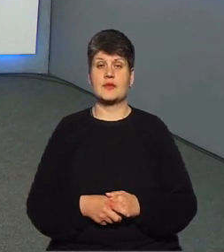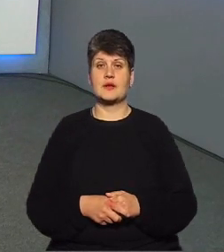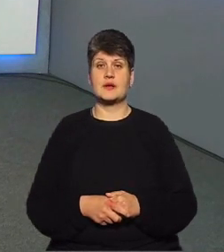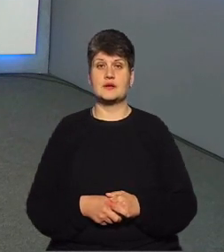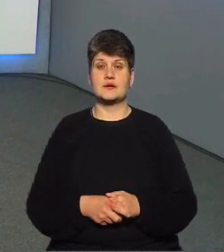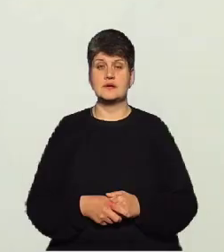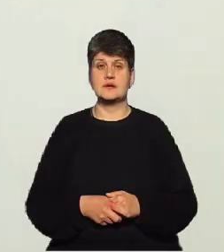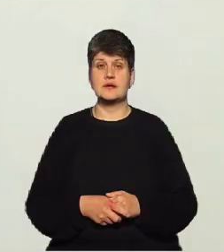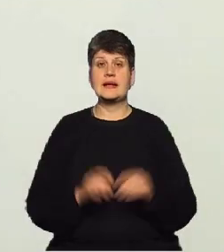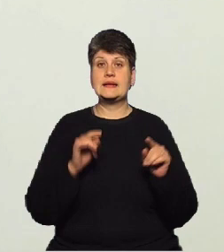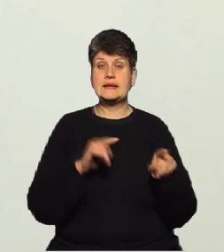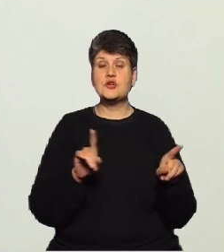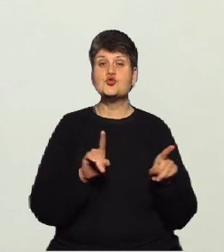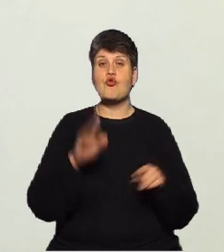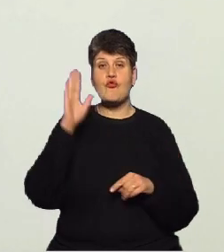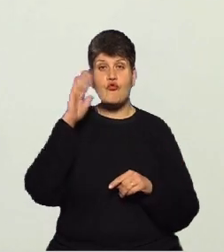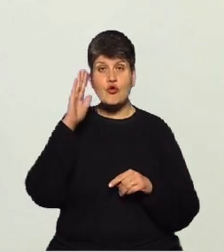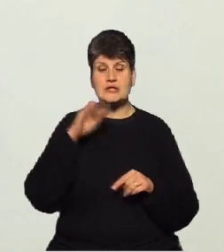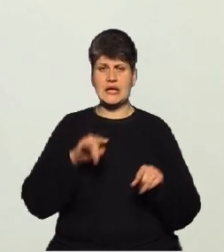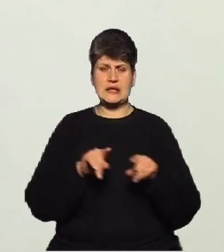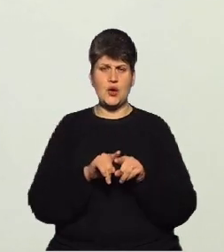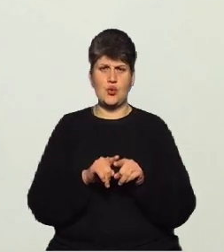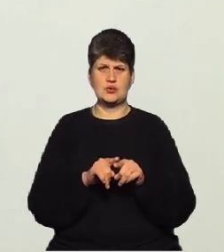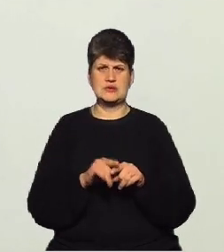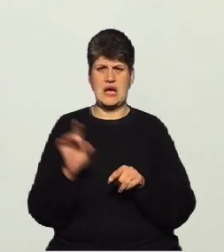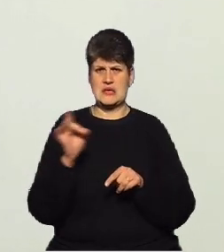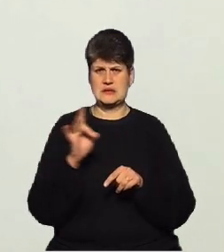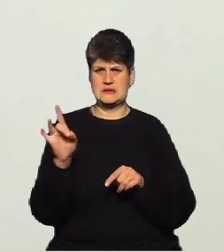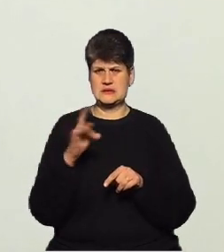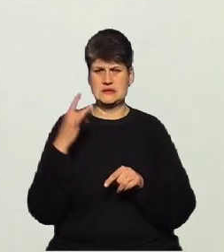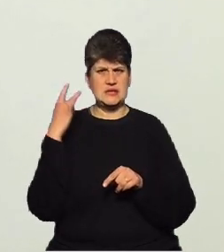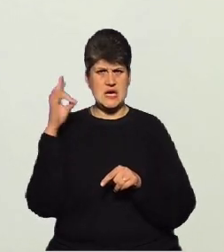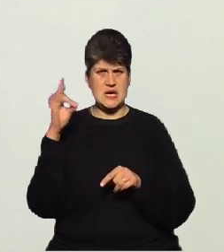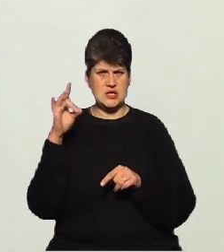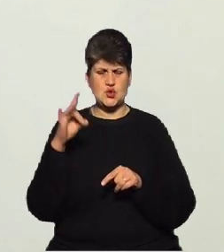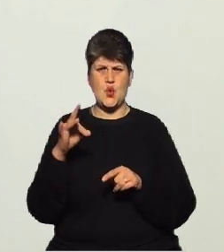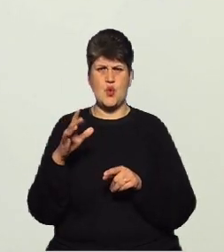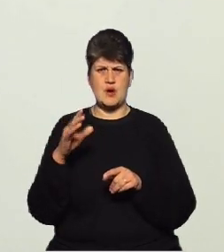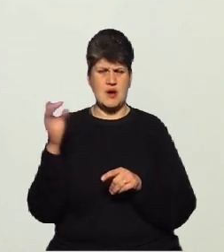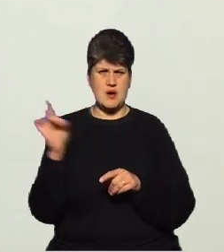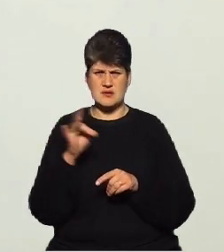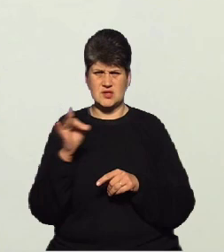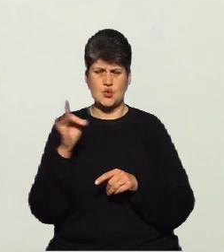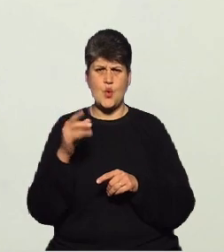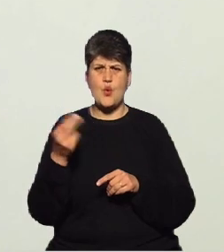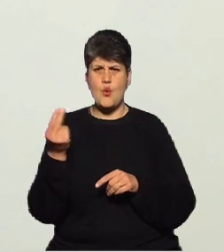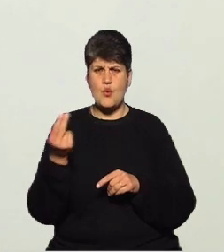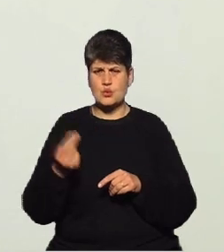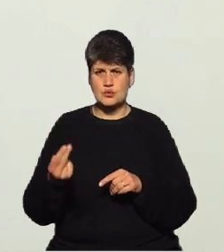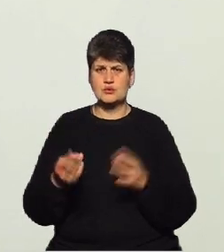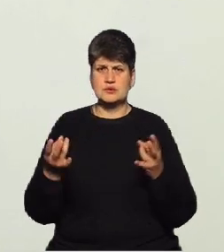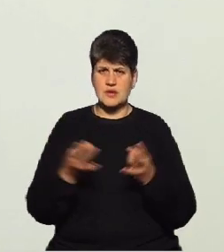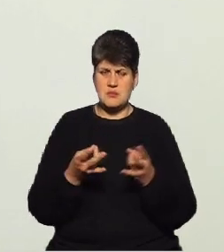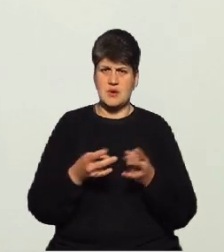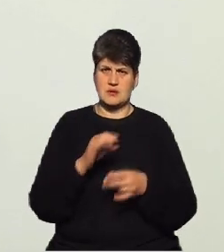Те, що вода такого ржавого кольору, означає, що вона небезпечна, і нею краще взагалі не користуватися? Чи для якихось побутових потреб її